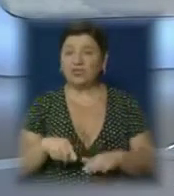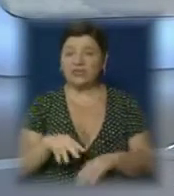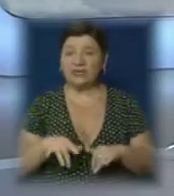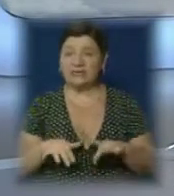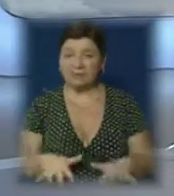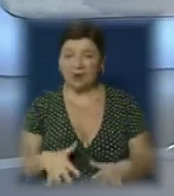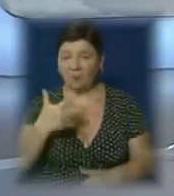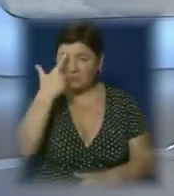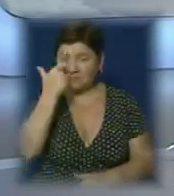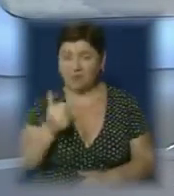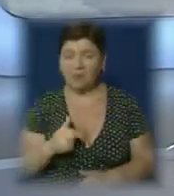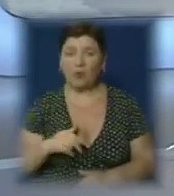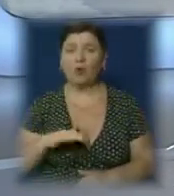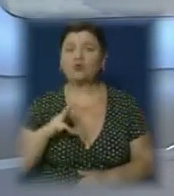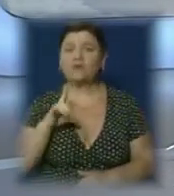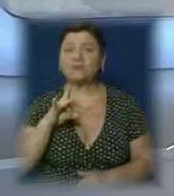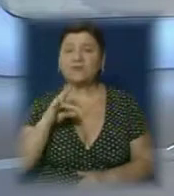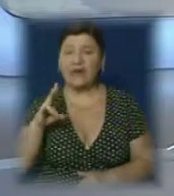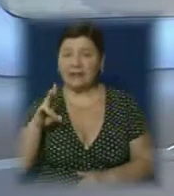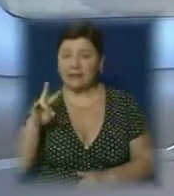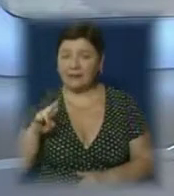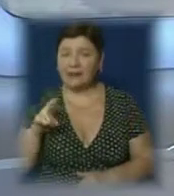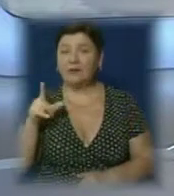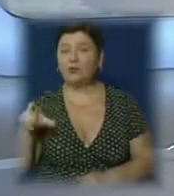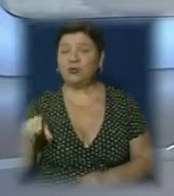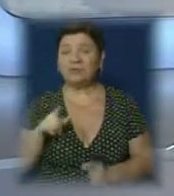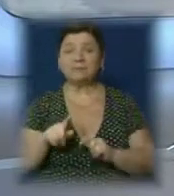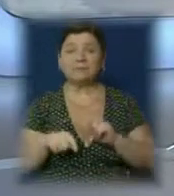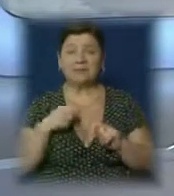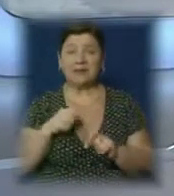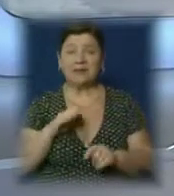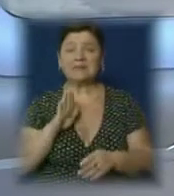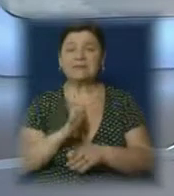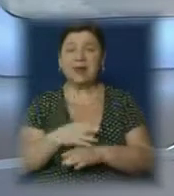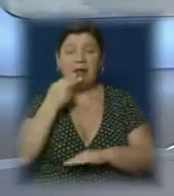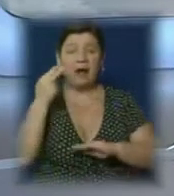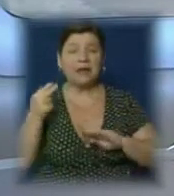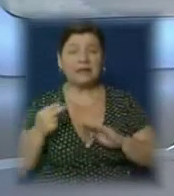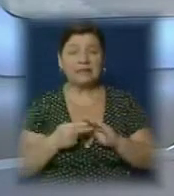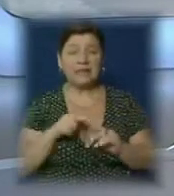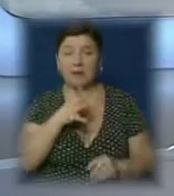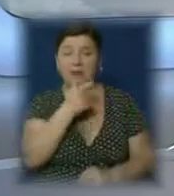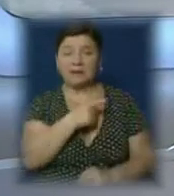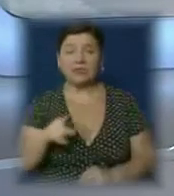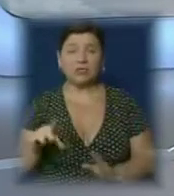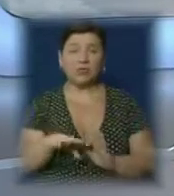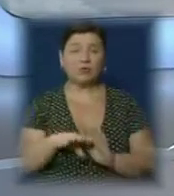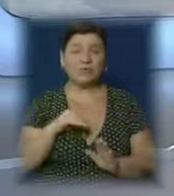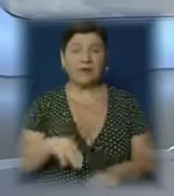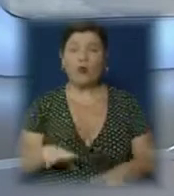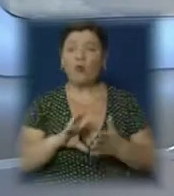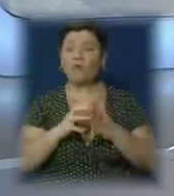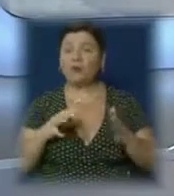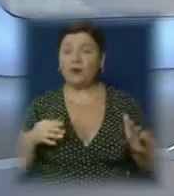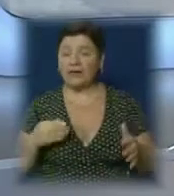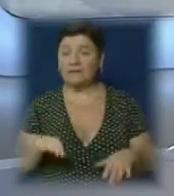надходили повідомлення про зловживання. Люди скаржилися на порушення заборони агітації під час голосування. У Виноградові такий факт